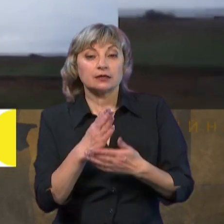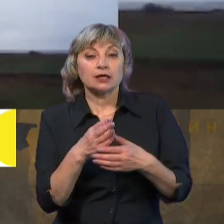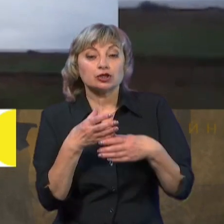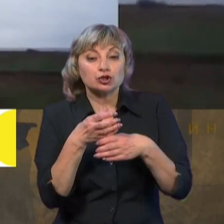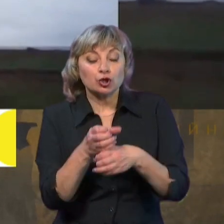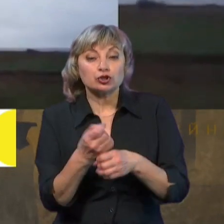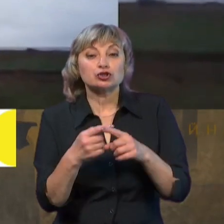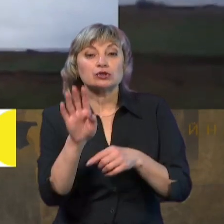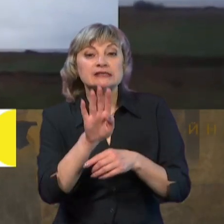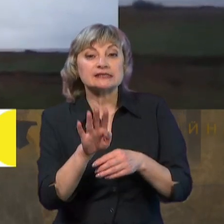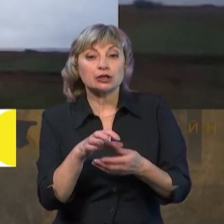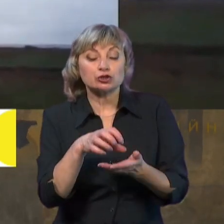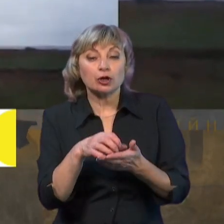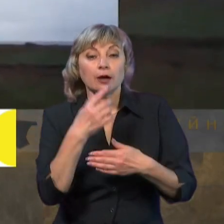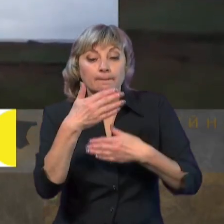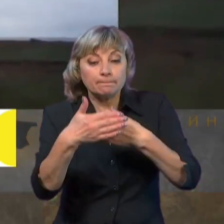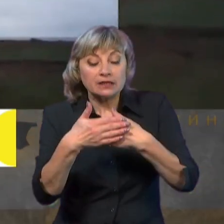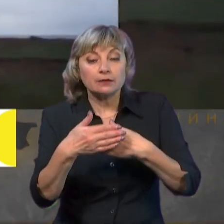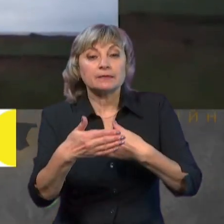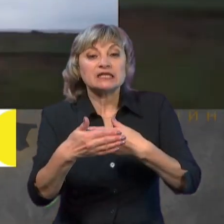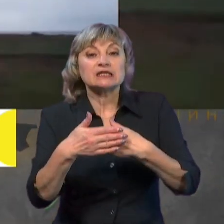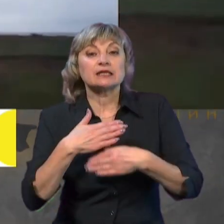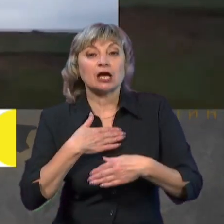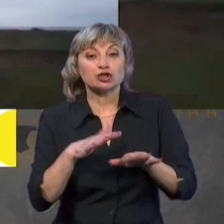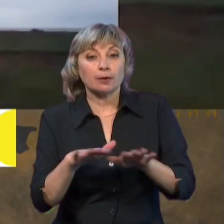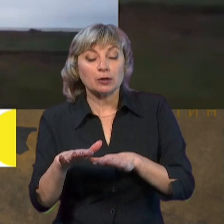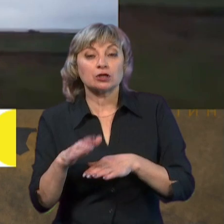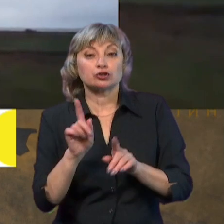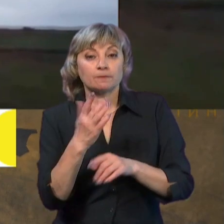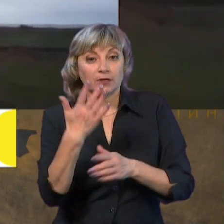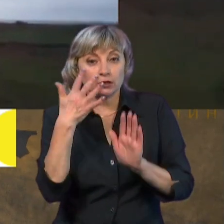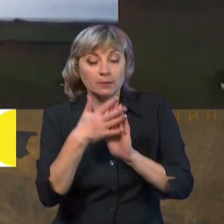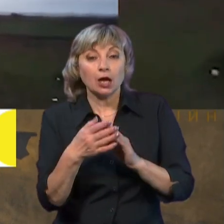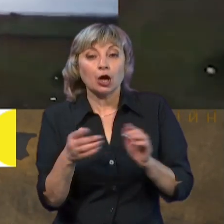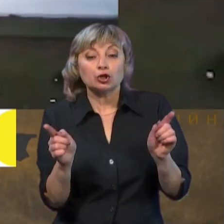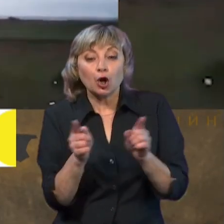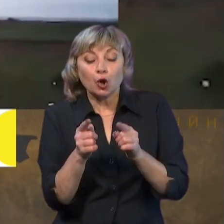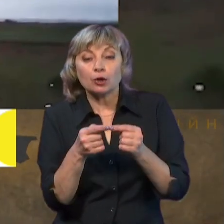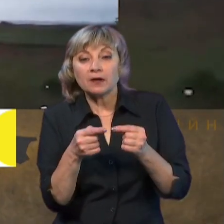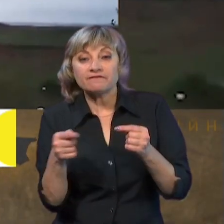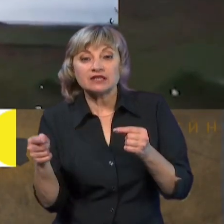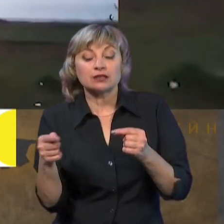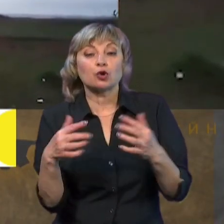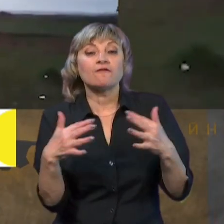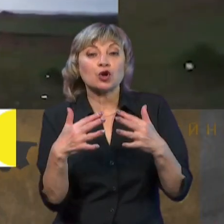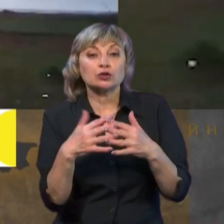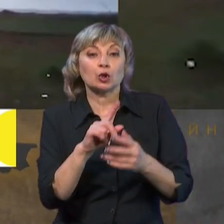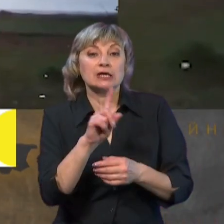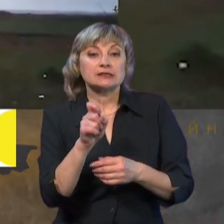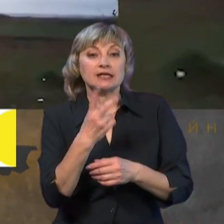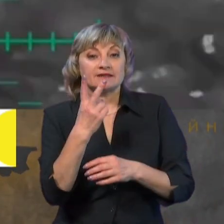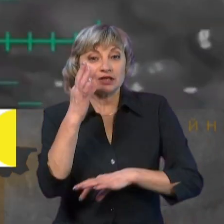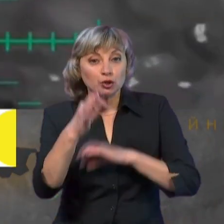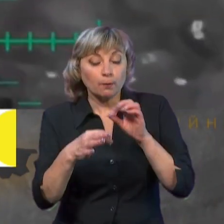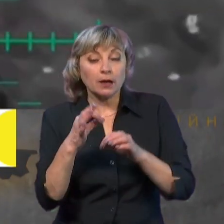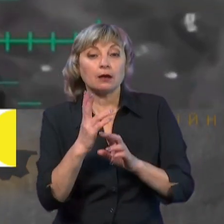цю сірозону і максимально близько підійти до нашої позиції. Щоб ви розуміли, на короткому відтінку фронту за дві доби,